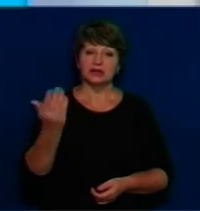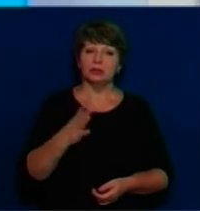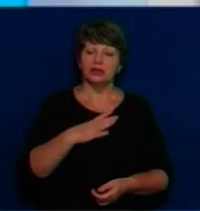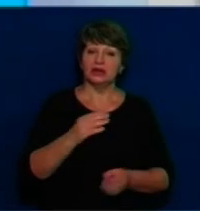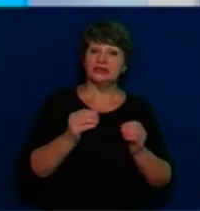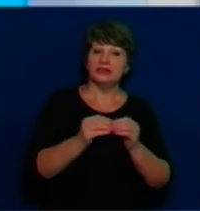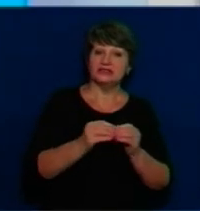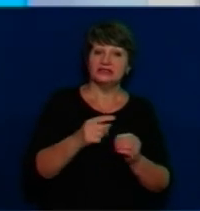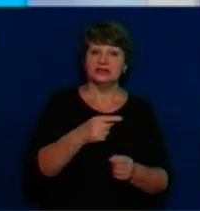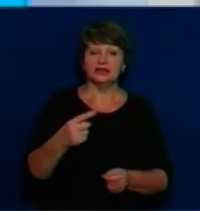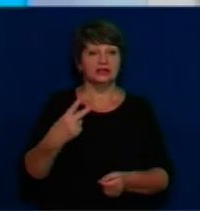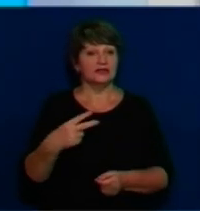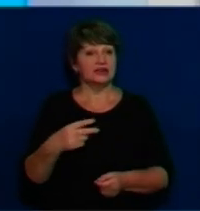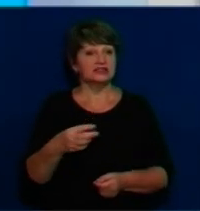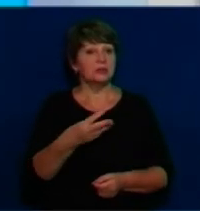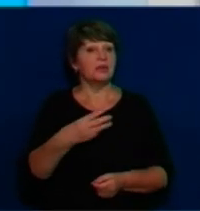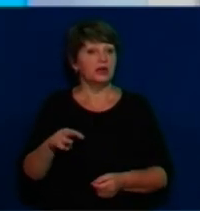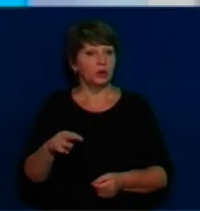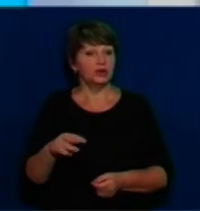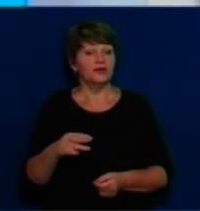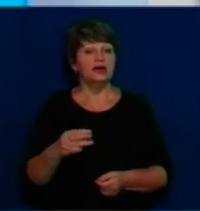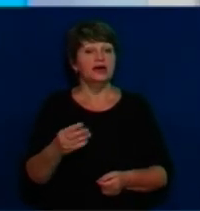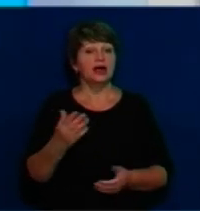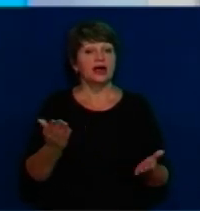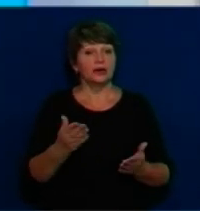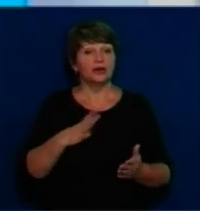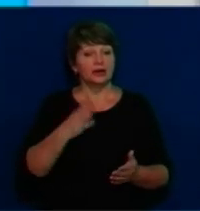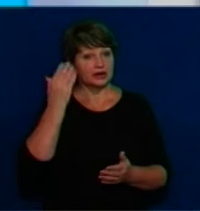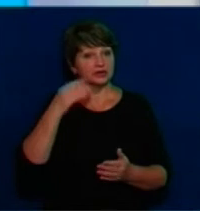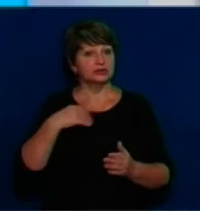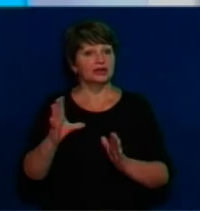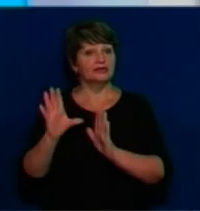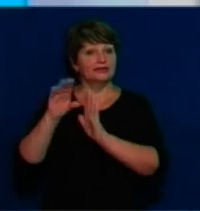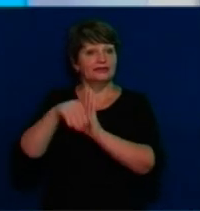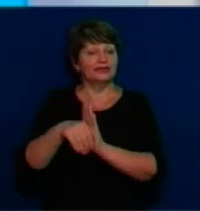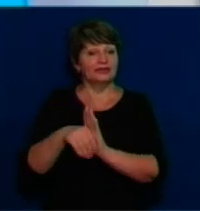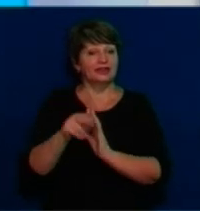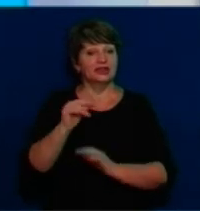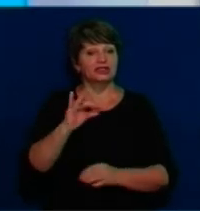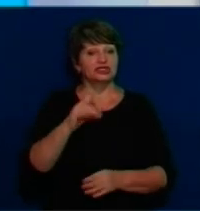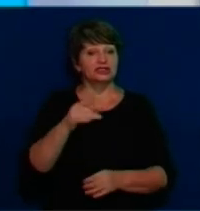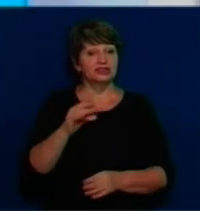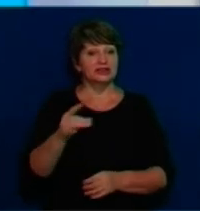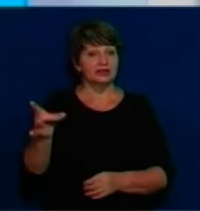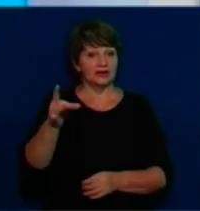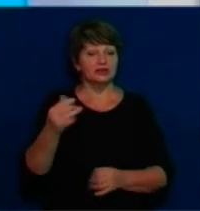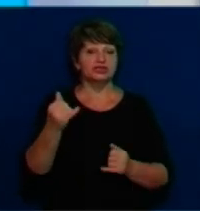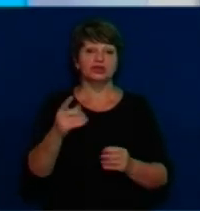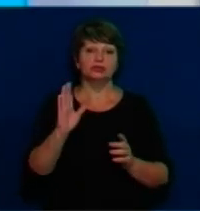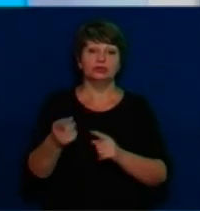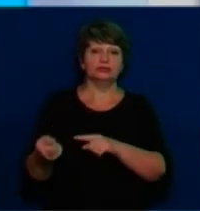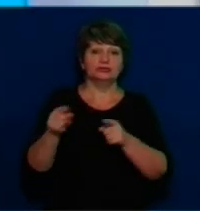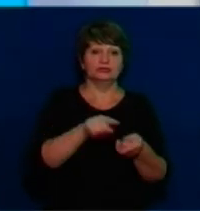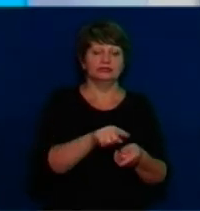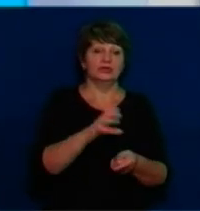20 млн – тільки ПДФО зайде, який рині заходив у Чигиринський район, зараз зайде в Сагонівську об'єдну